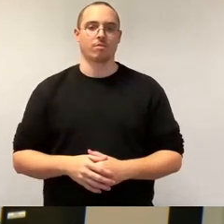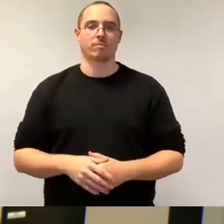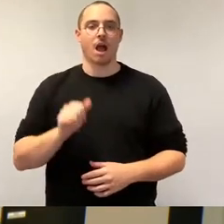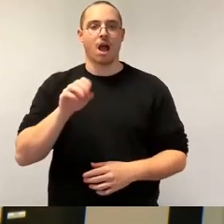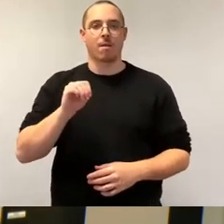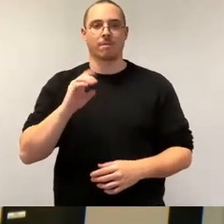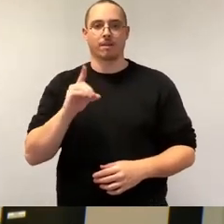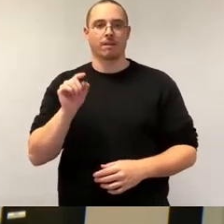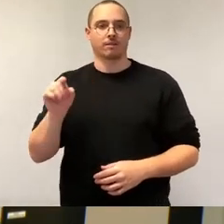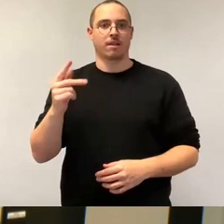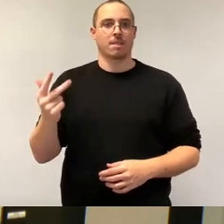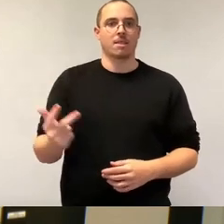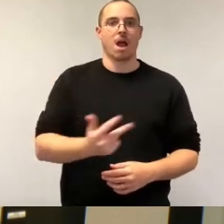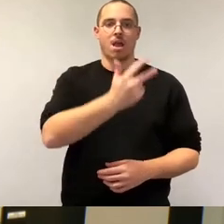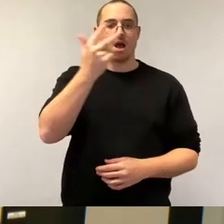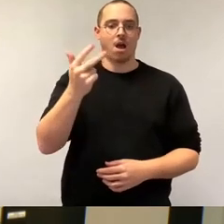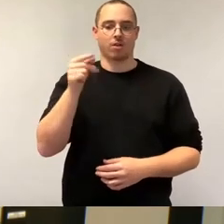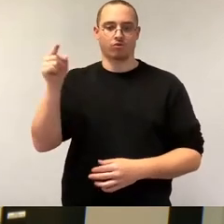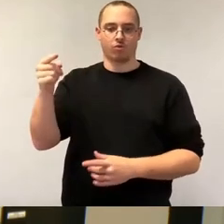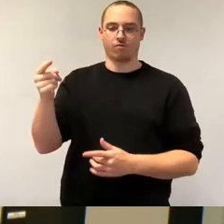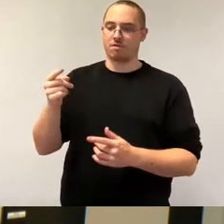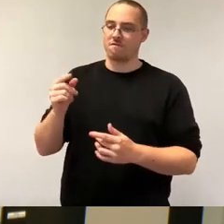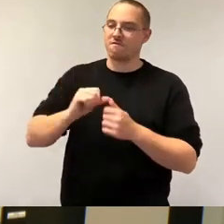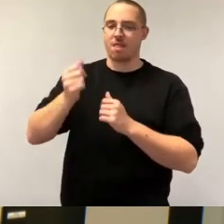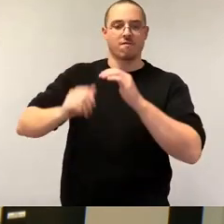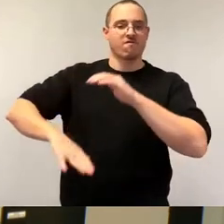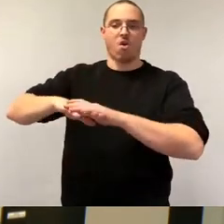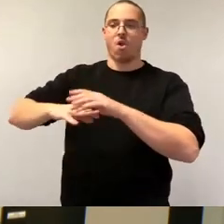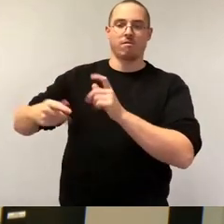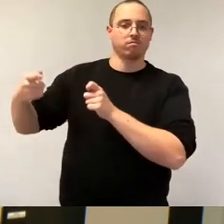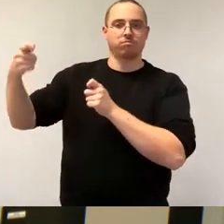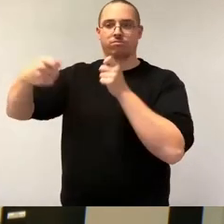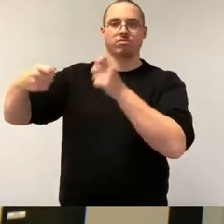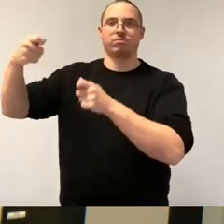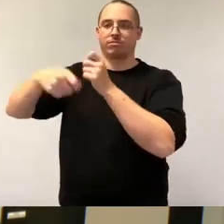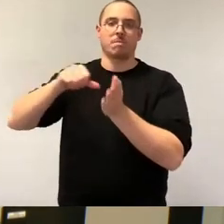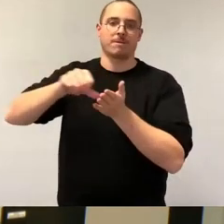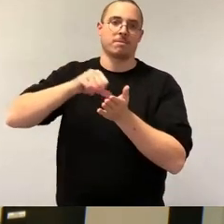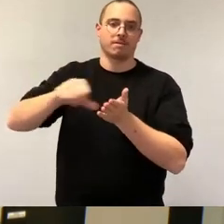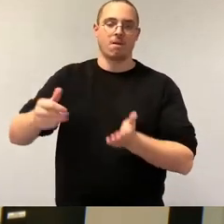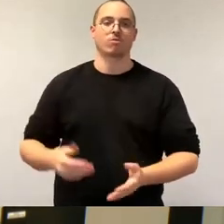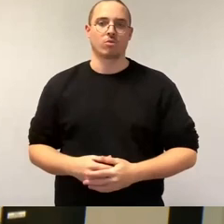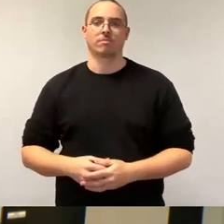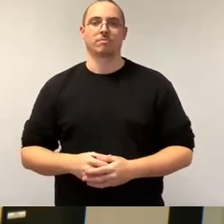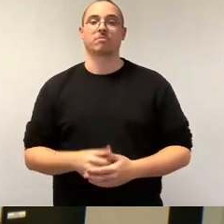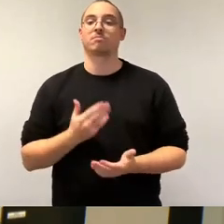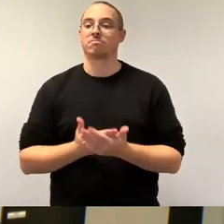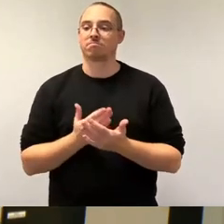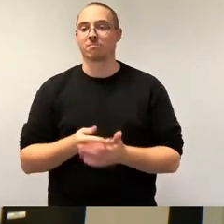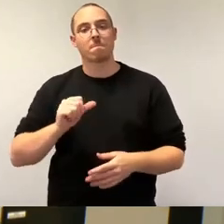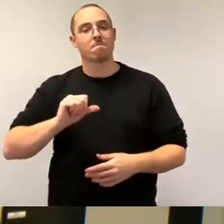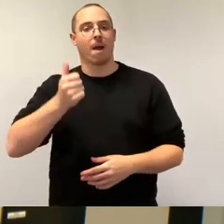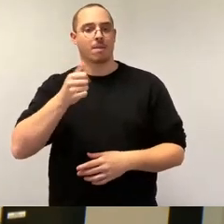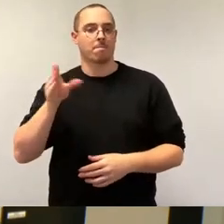komplett finanziert, zum eigenen Nutzen. Die meisten Kinder oder Mitarbeiter waren dann in dieser Schule und